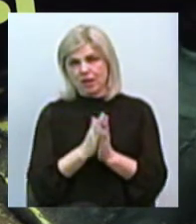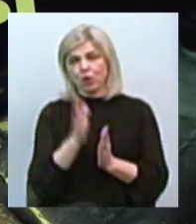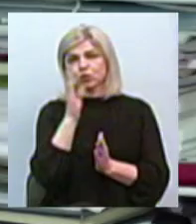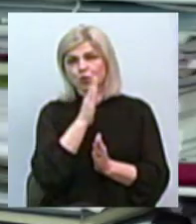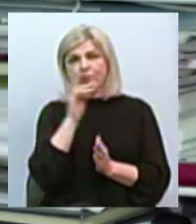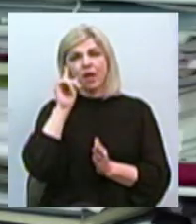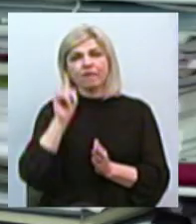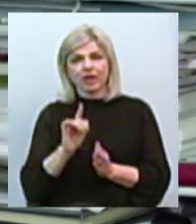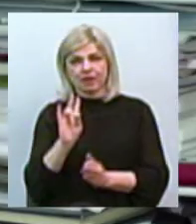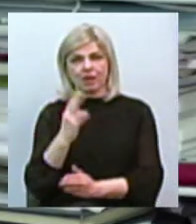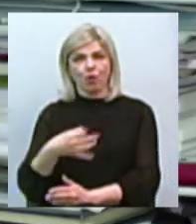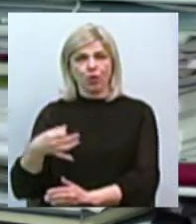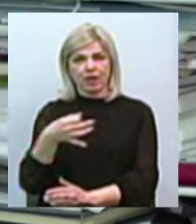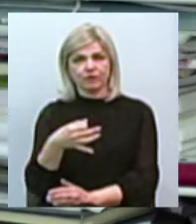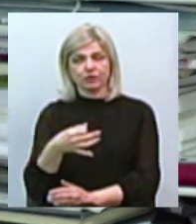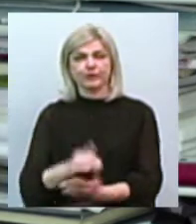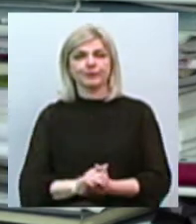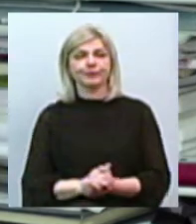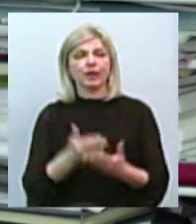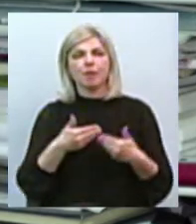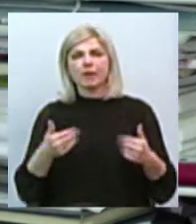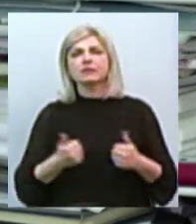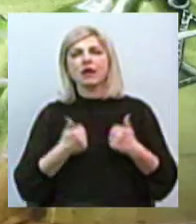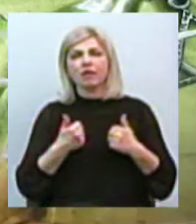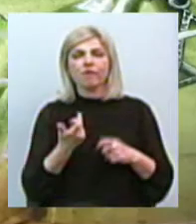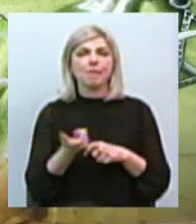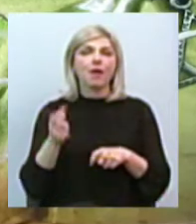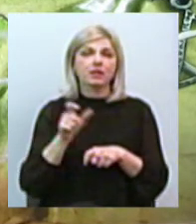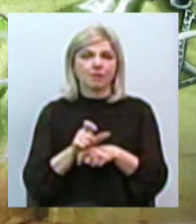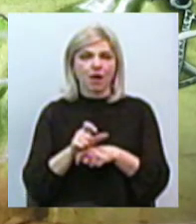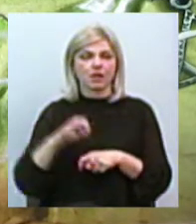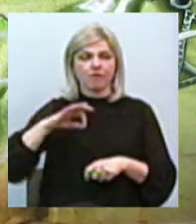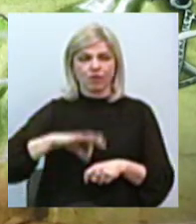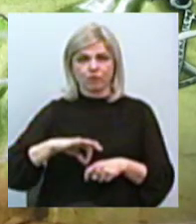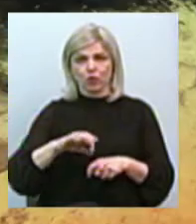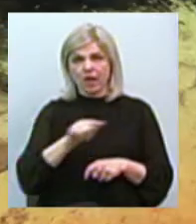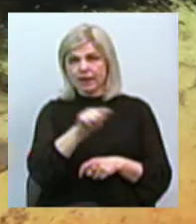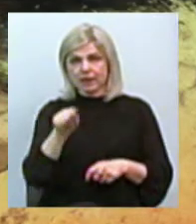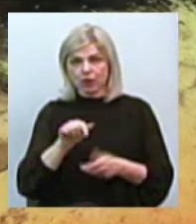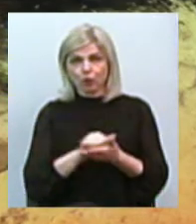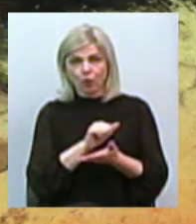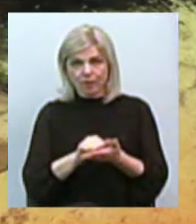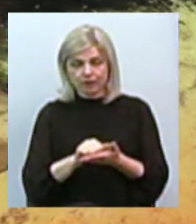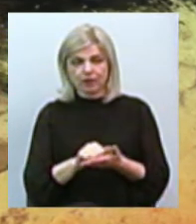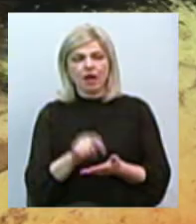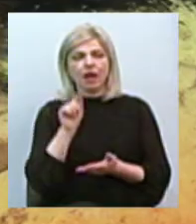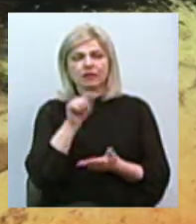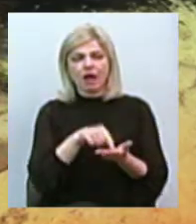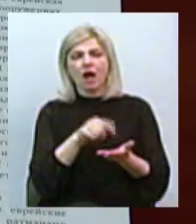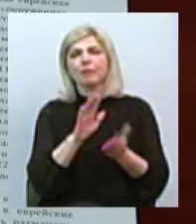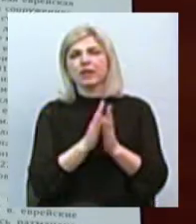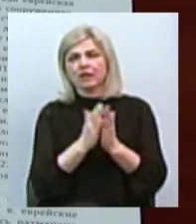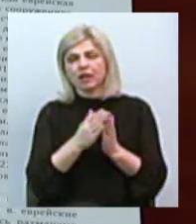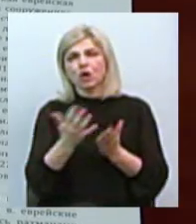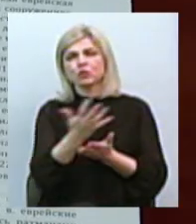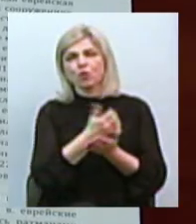Ніколаєвщини». Ми намагалися максимально використати ті документи, про які я говорив. Крім того, там зібрані спогади